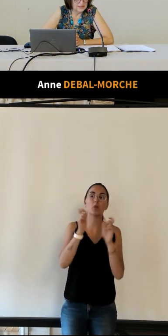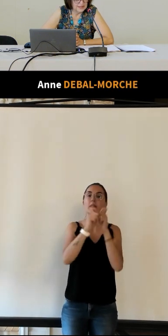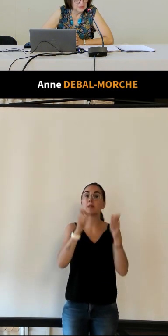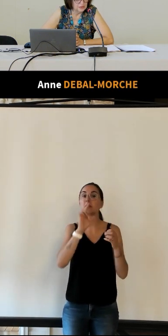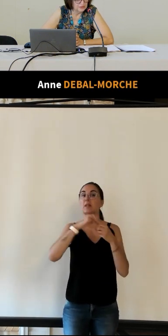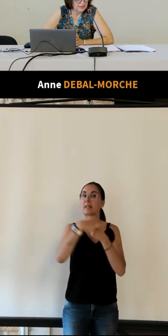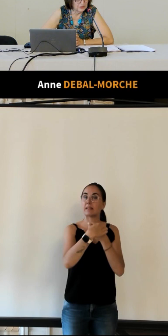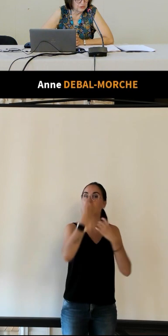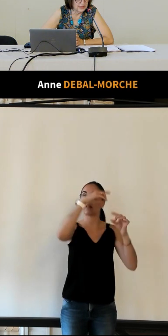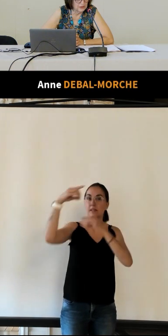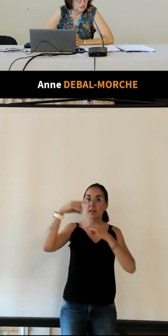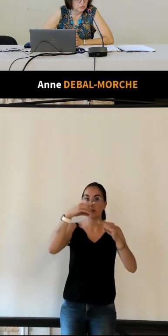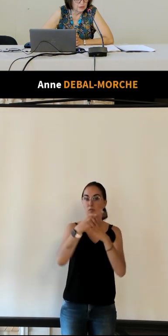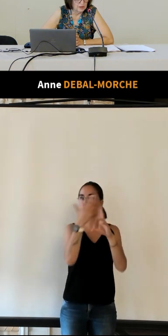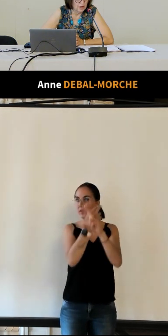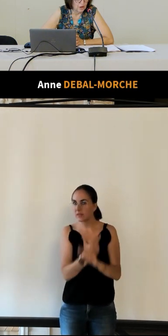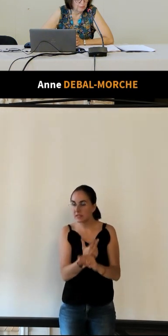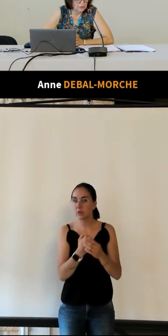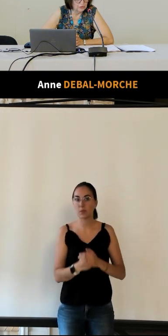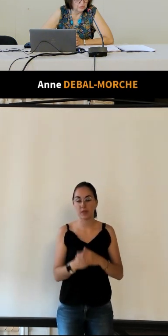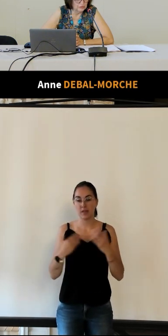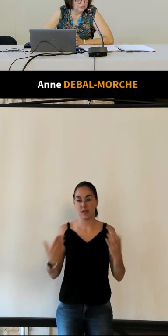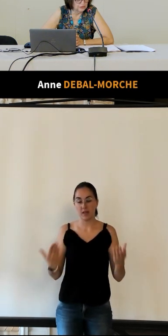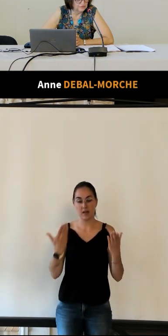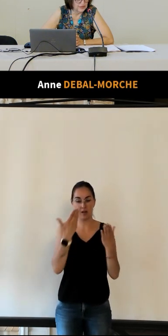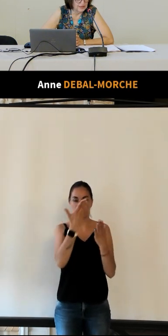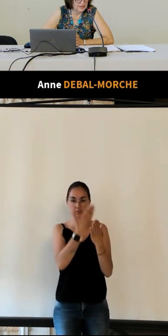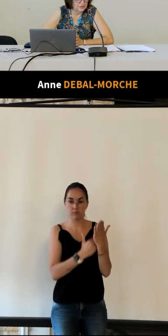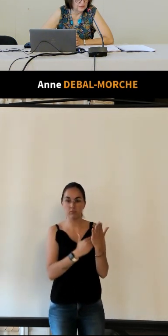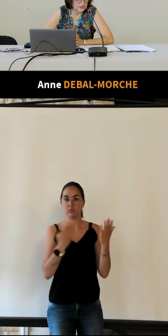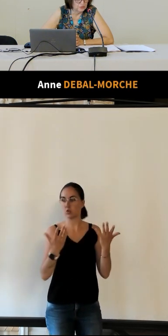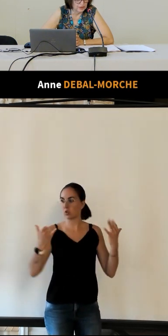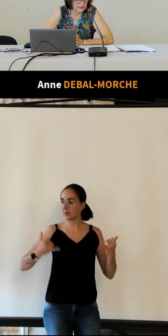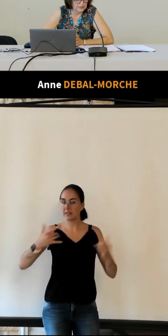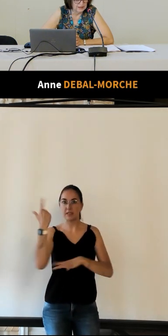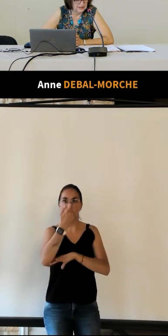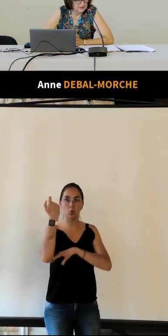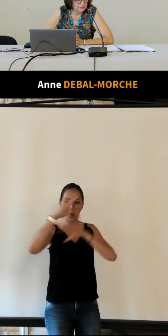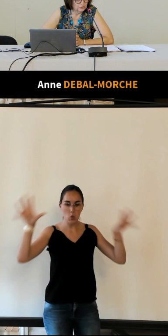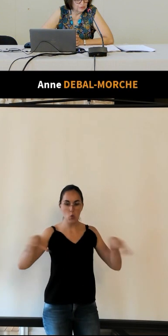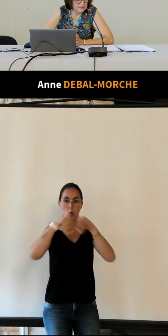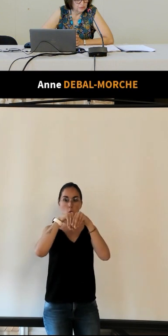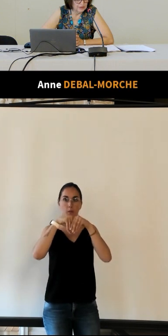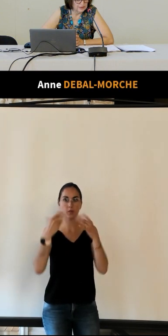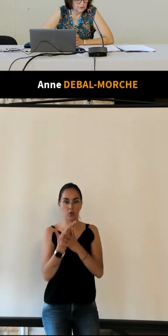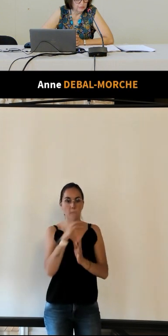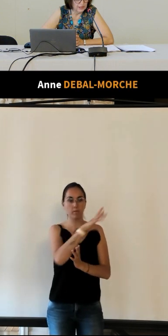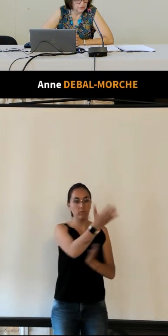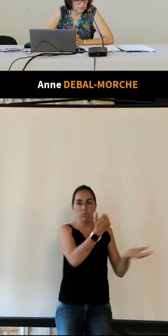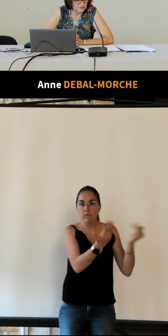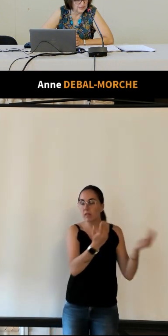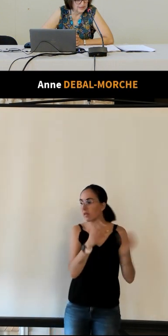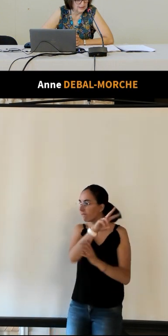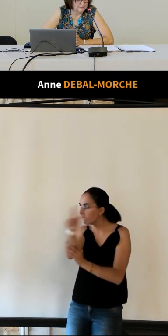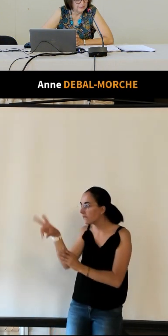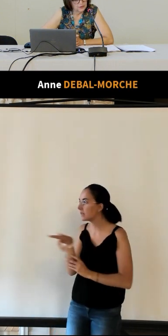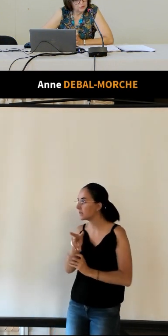26 nations réunies à Tours emporteront de notre ville un souvenir durable dont toute la Touraine ne pourra que